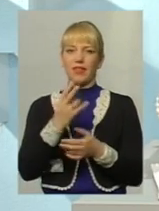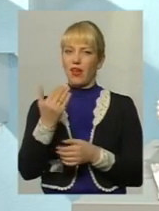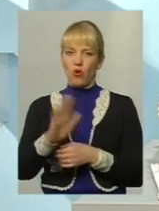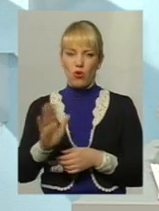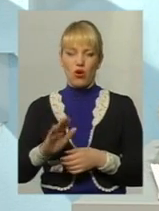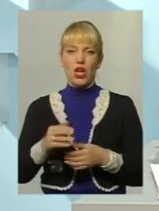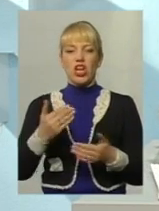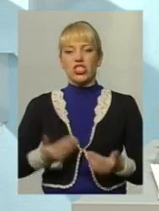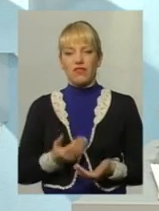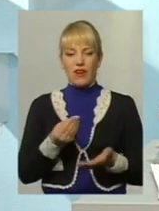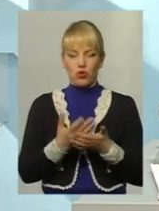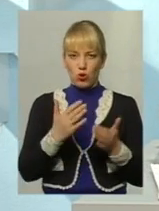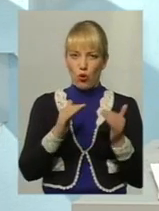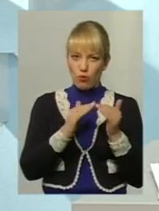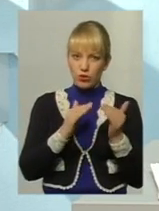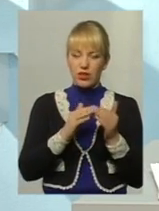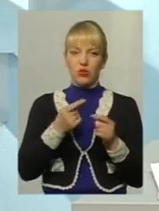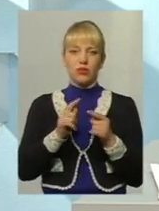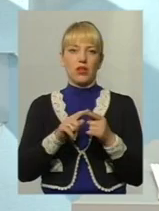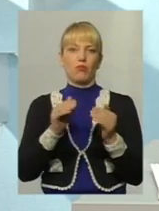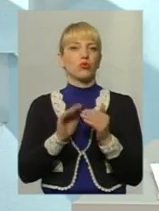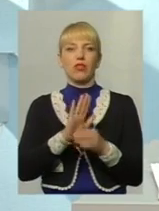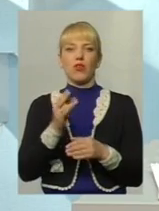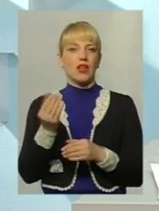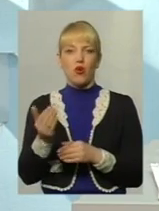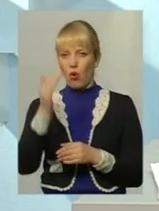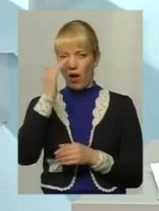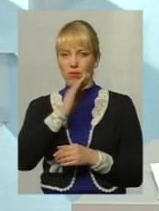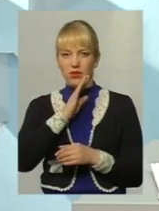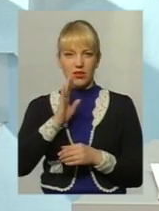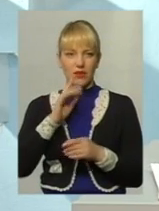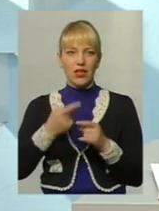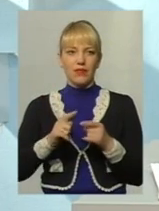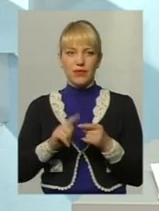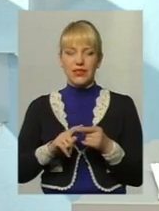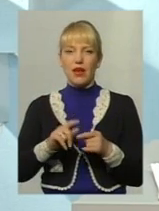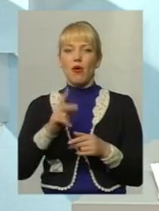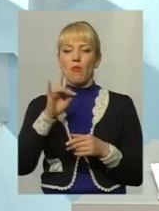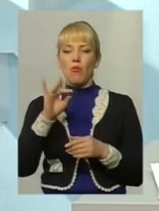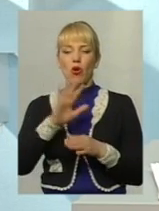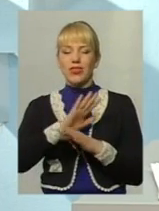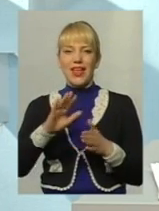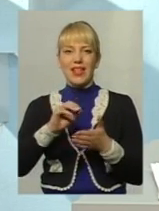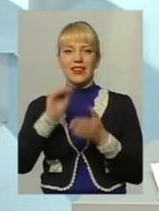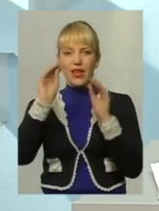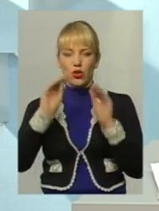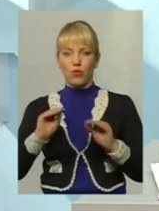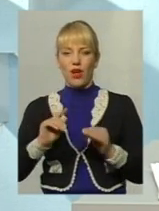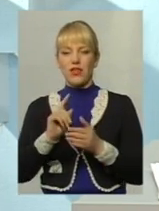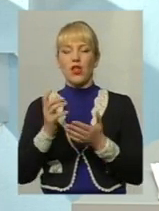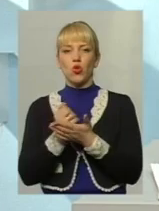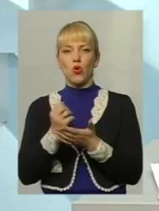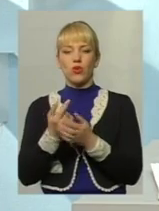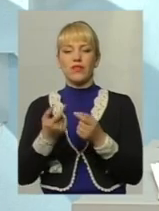він, знову ж таки, на батьках оформлених. І ця ситуація непрозорості і недекларування доходів викликає дуже багато питань і